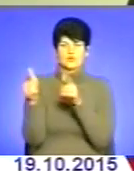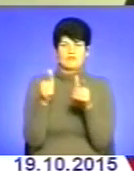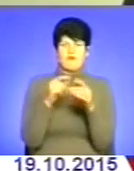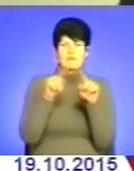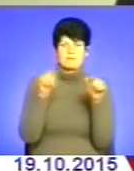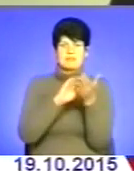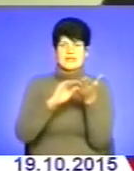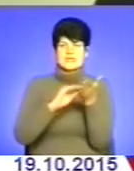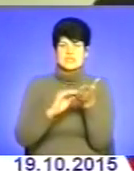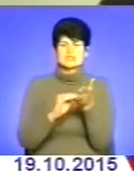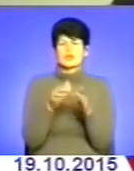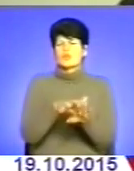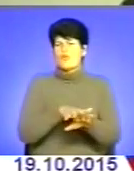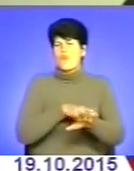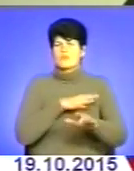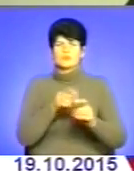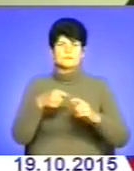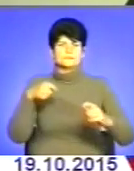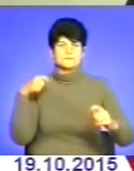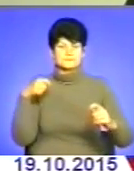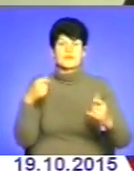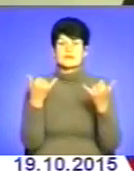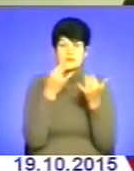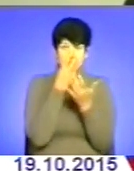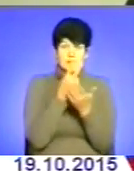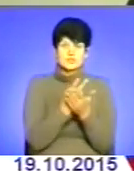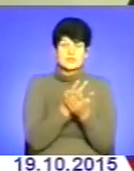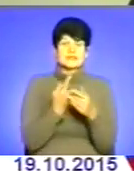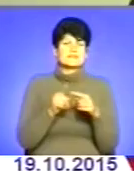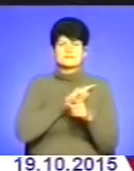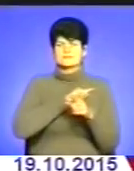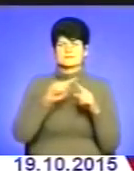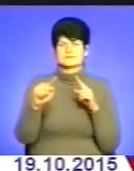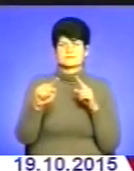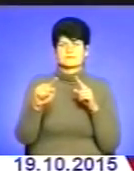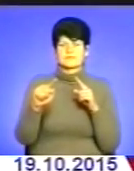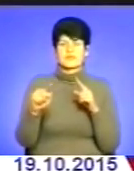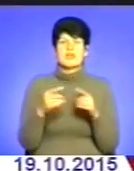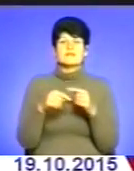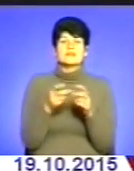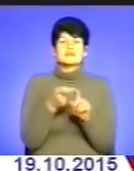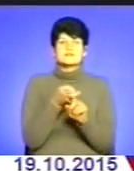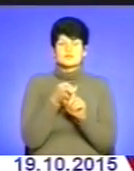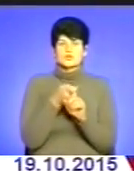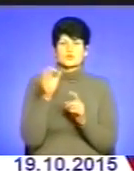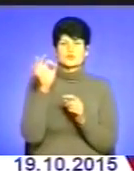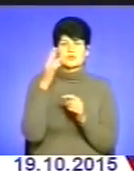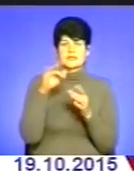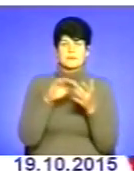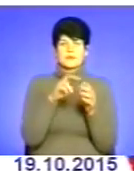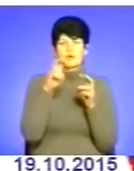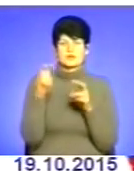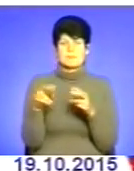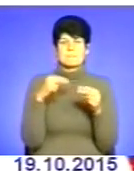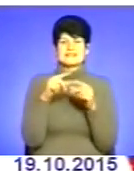досить довга була процедура Зараз, бачите, це все миттєво Через сайт ОДА переходимо посилці в магазин